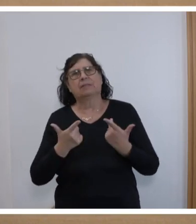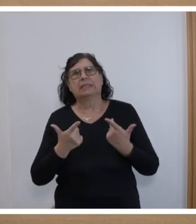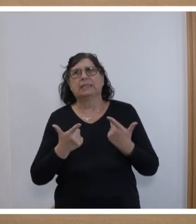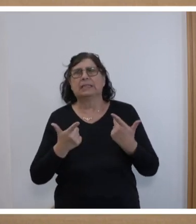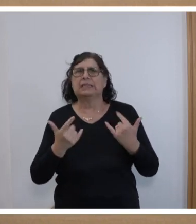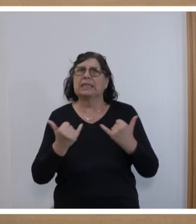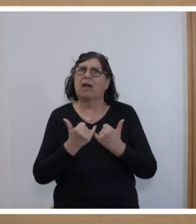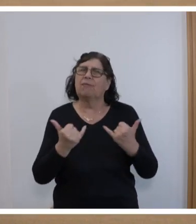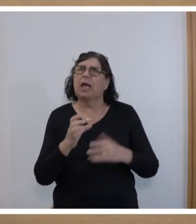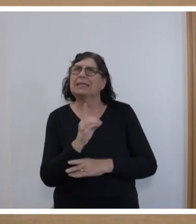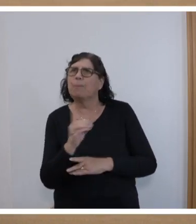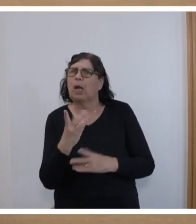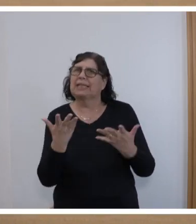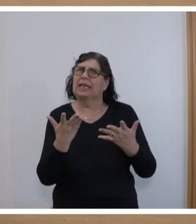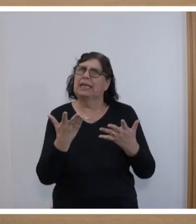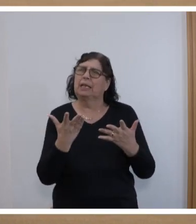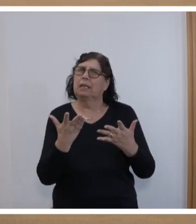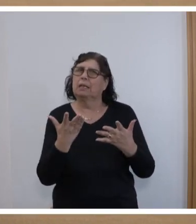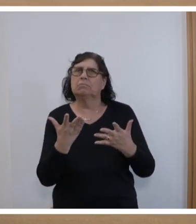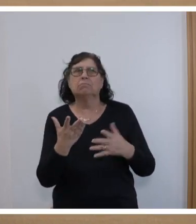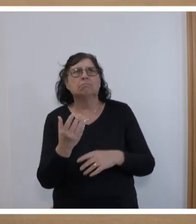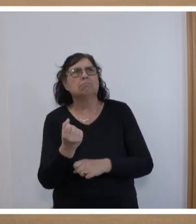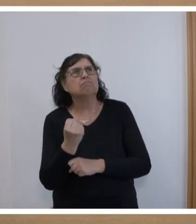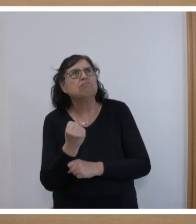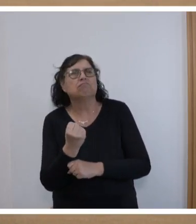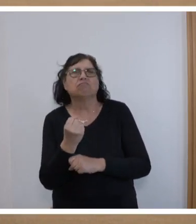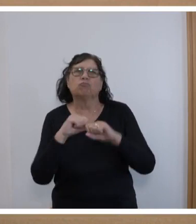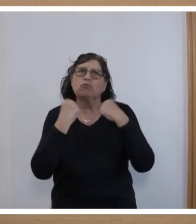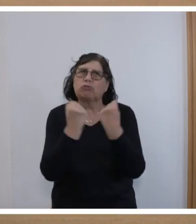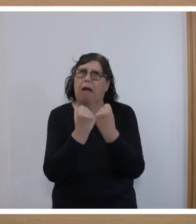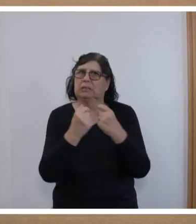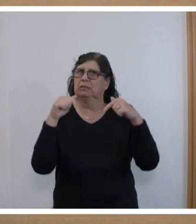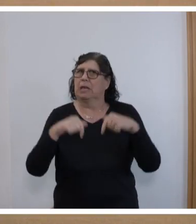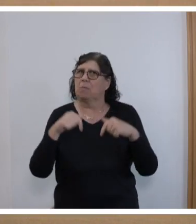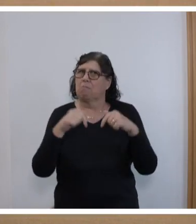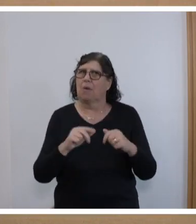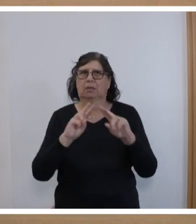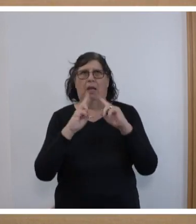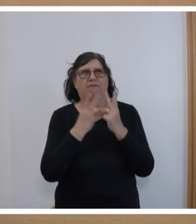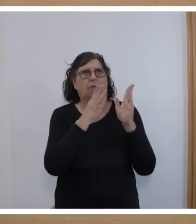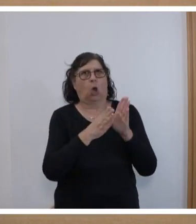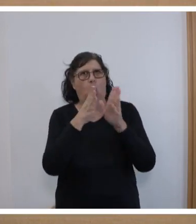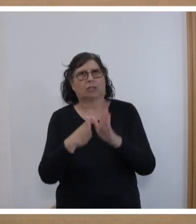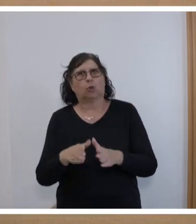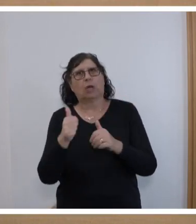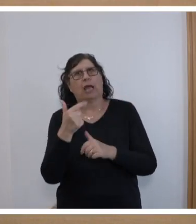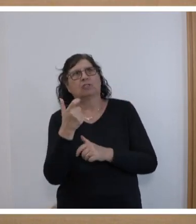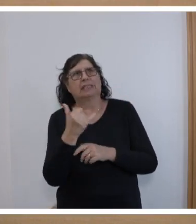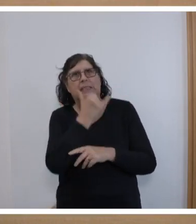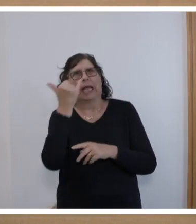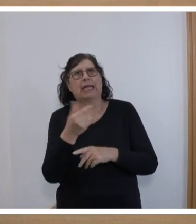Demokratien und autoritäre Staaten zur Zeit um die Weltordnung im 21. Jahrhundert dringen.